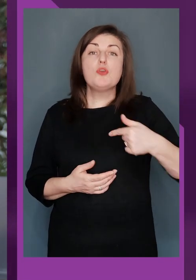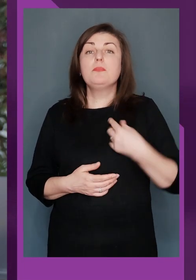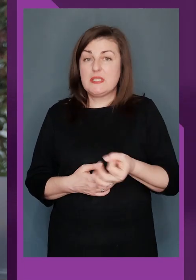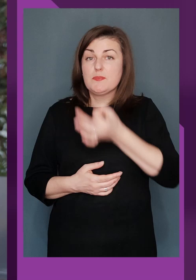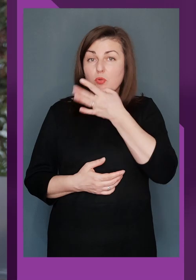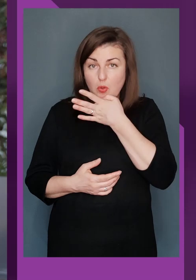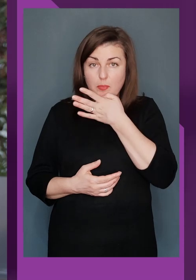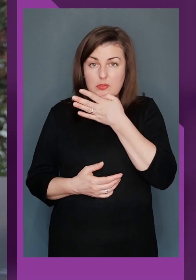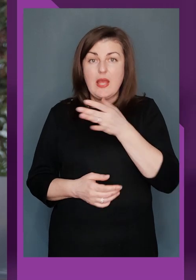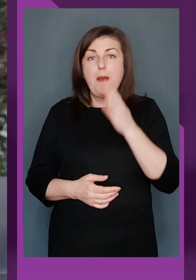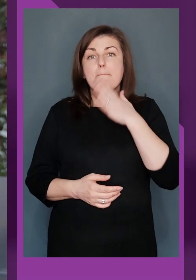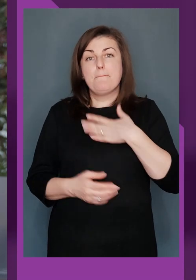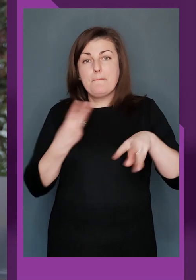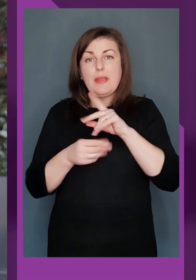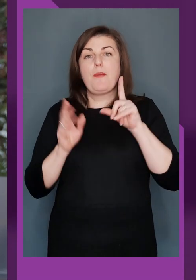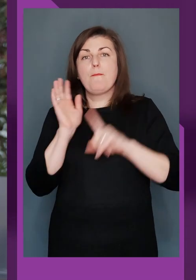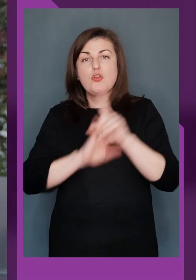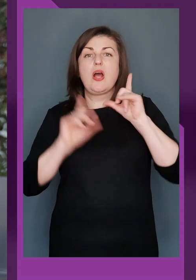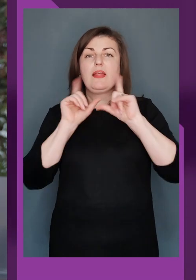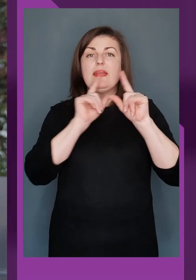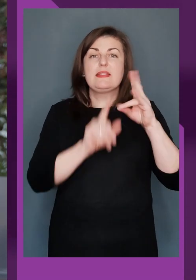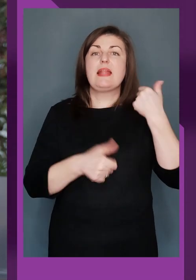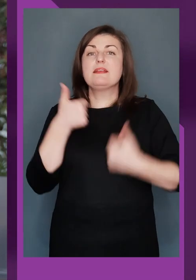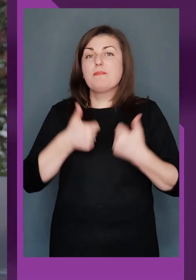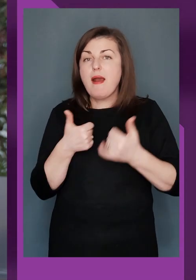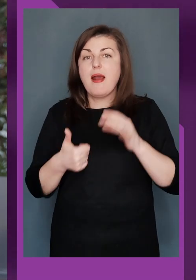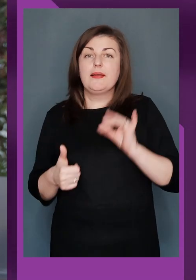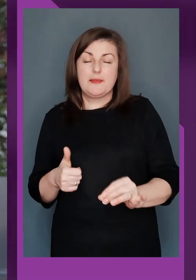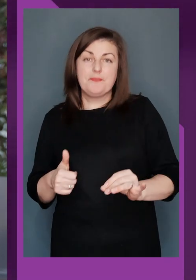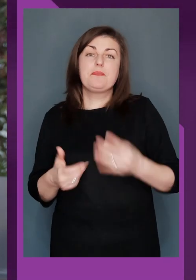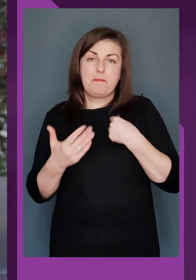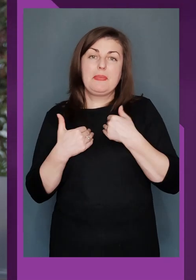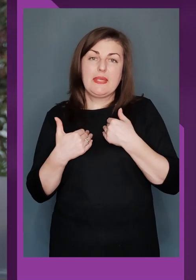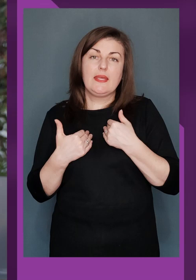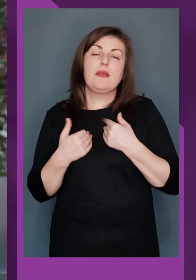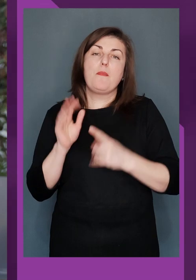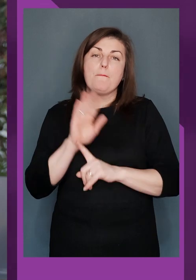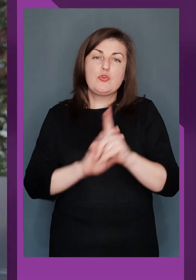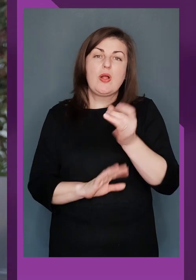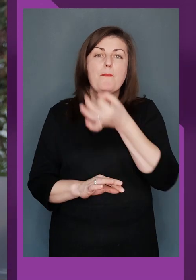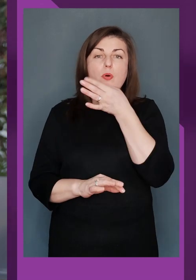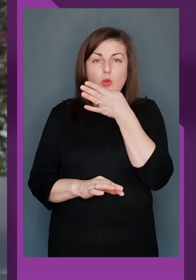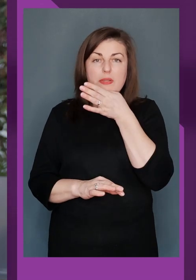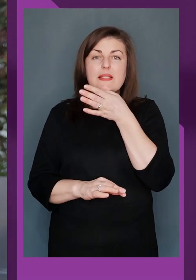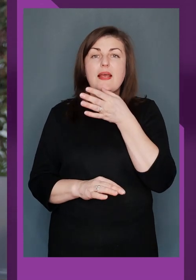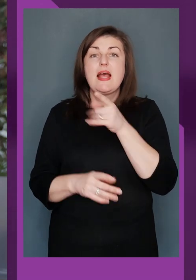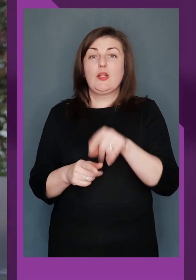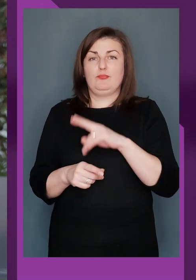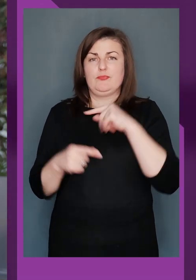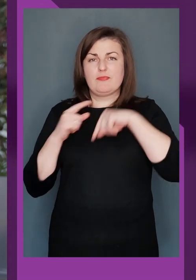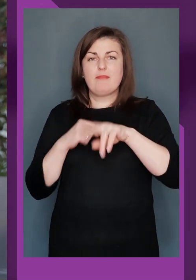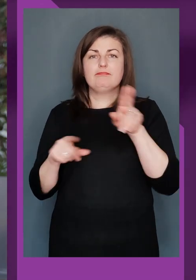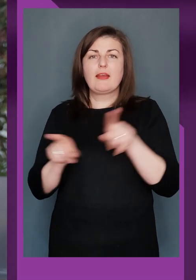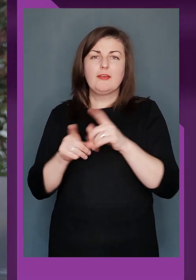А потім мені сподобалося, ми почали їздити на змагання, і мені почав подобатись